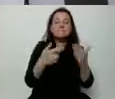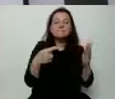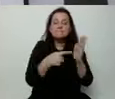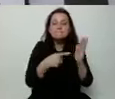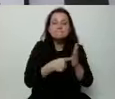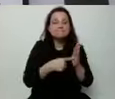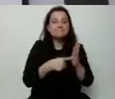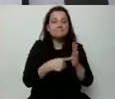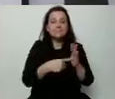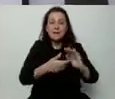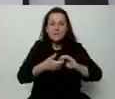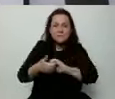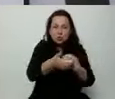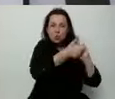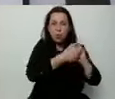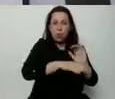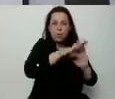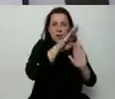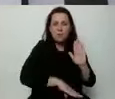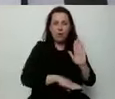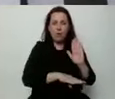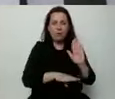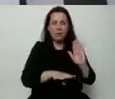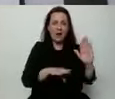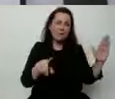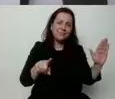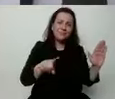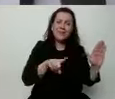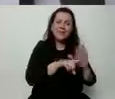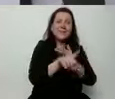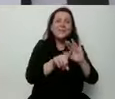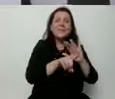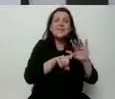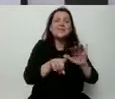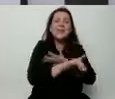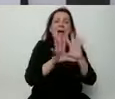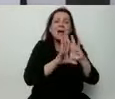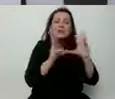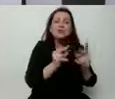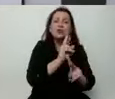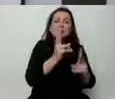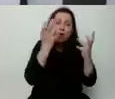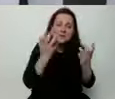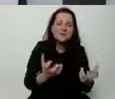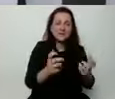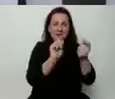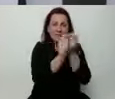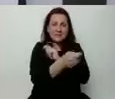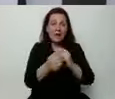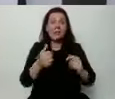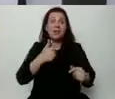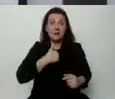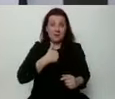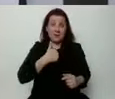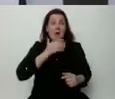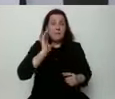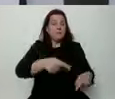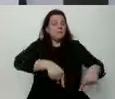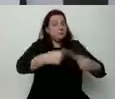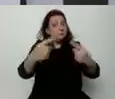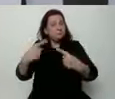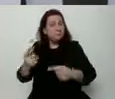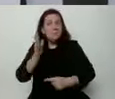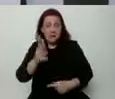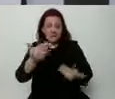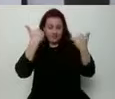wspólnego programu dla wszystkich, którzy chcą zmiany, będę się starał przekonać, że warto oddać głos właśnie na kandydata